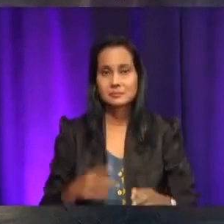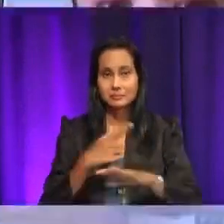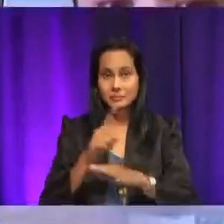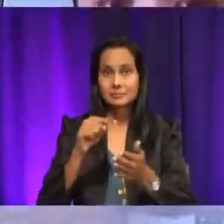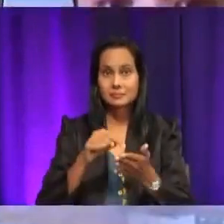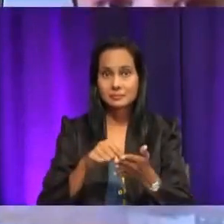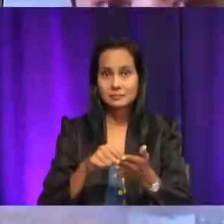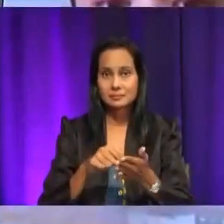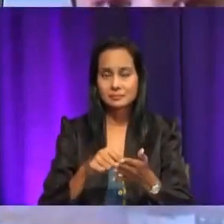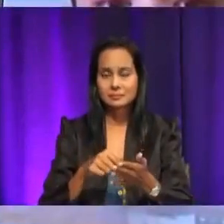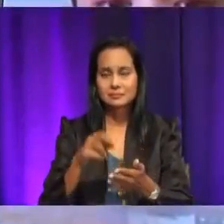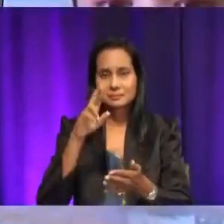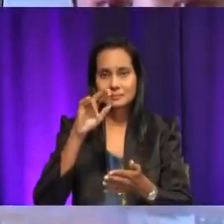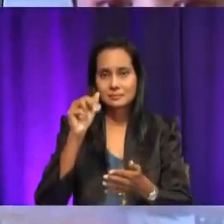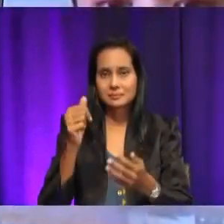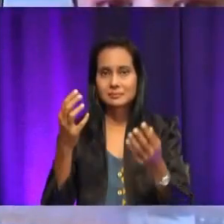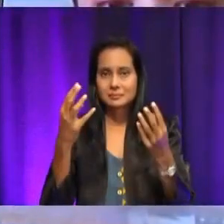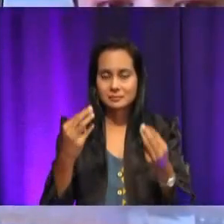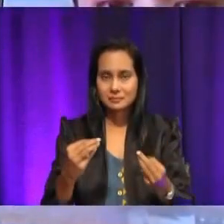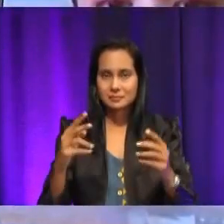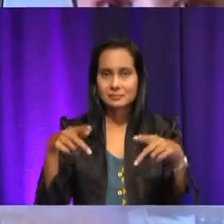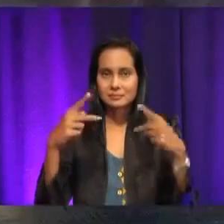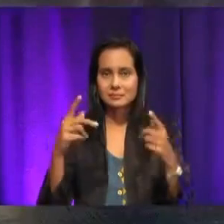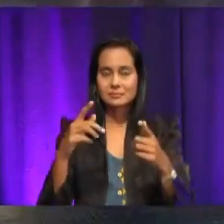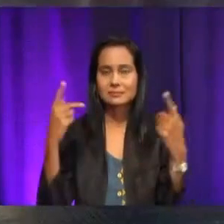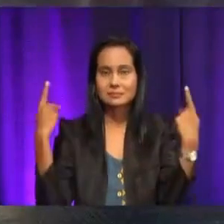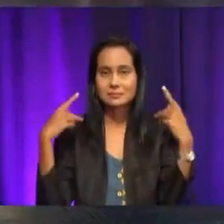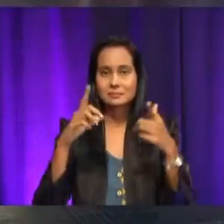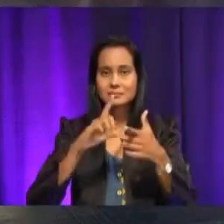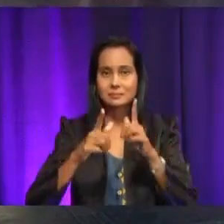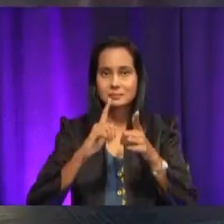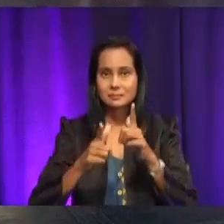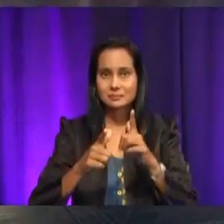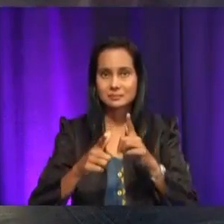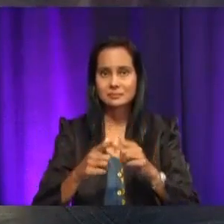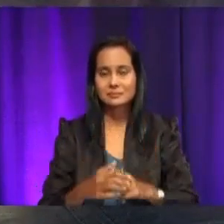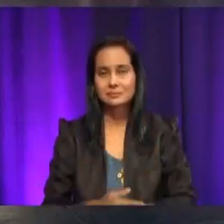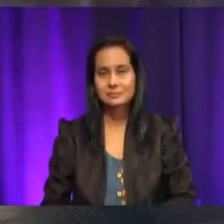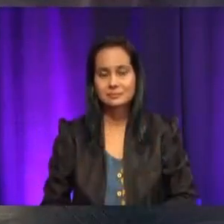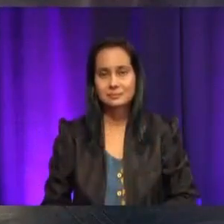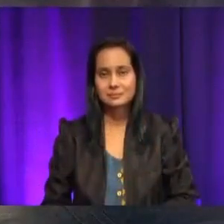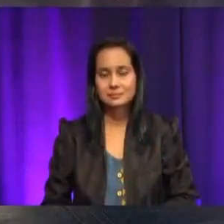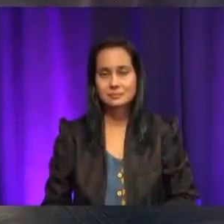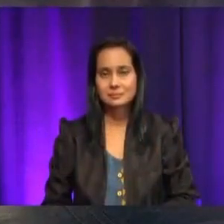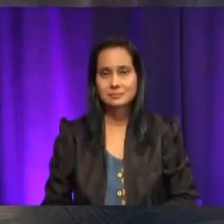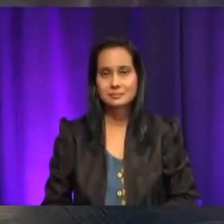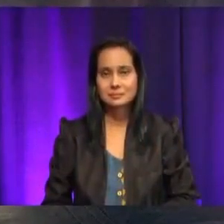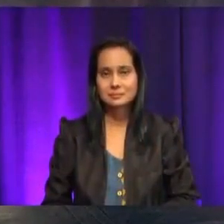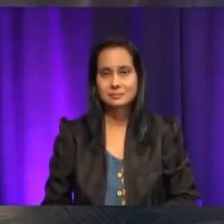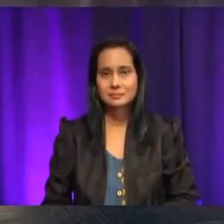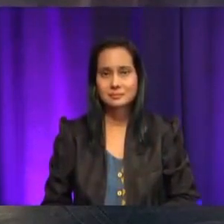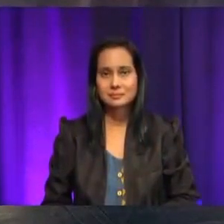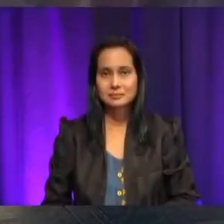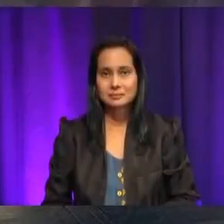memang saya nak ke kedai dobi je lah, Cikgu. Layan diri kat situ. Okey, baiklah, Cikgu. Pentaksiran keseluruhan bagi murid-murid pada hari ini